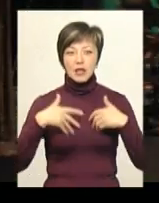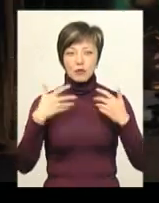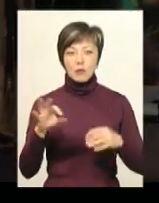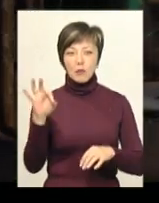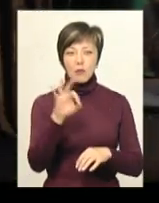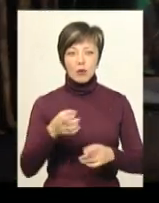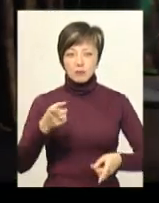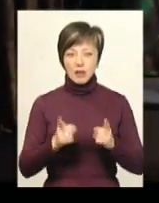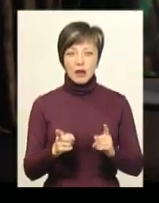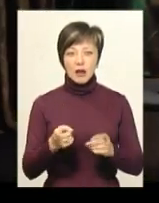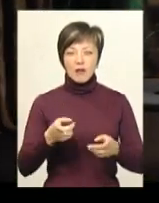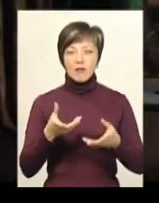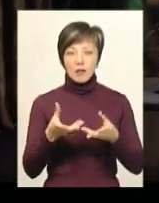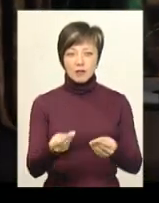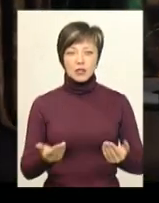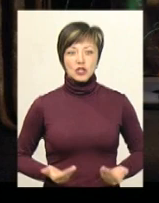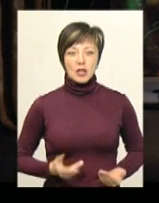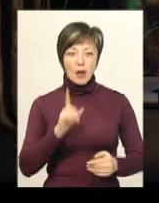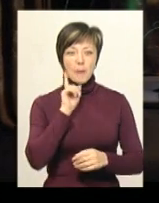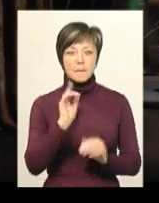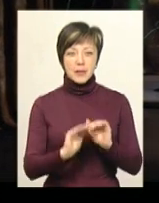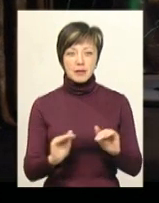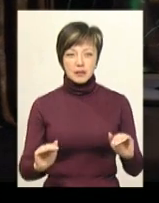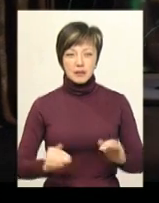віртуальну реальність та її вплив на життя підлітків.